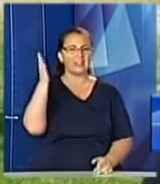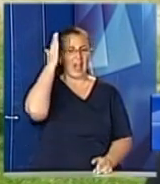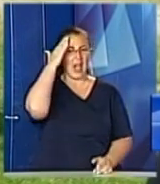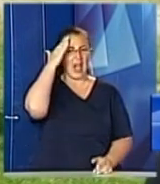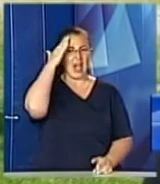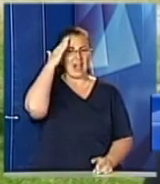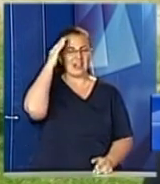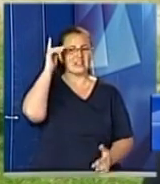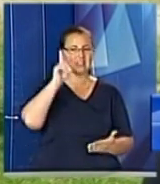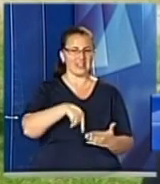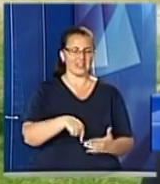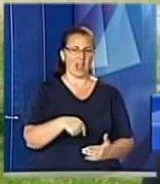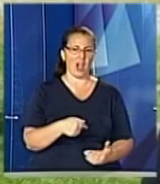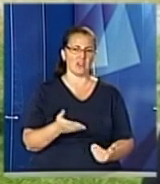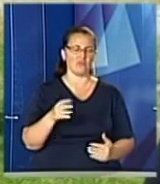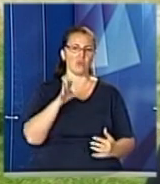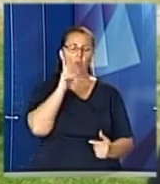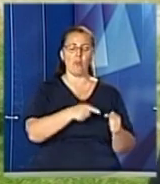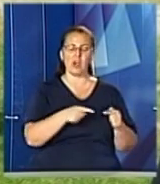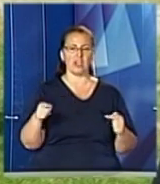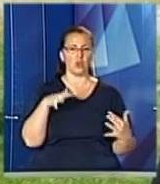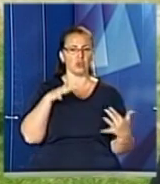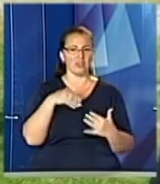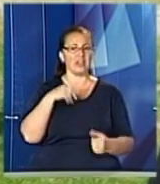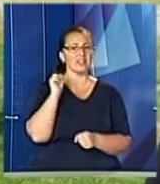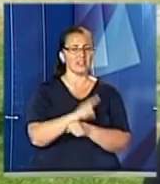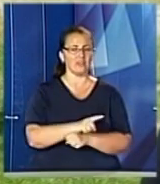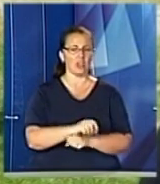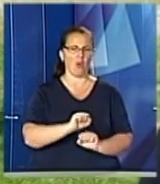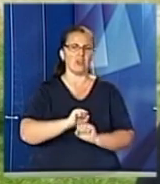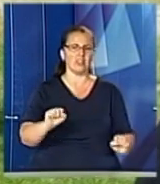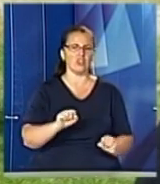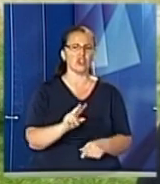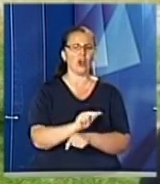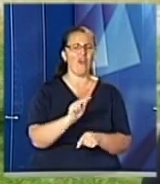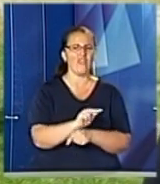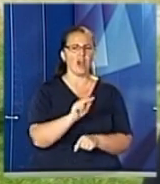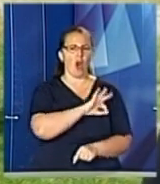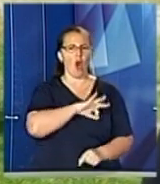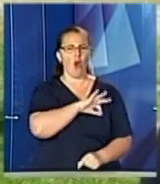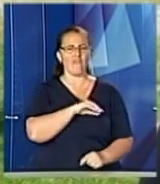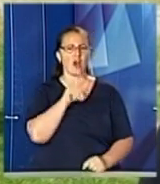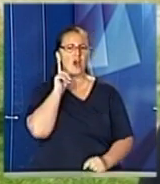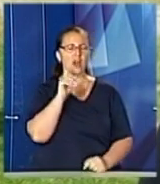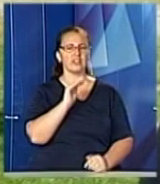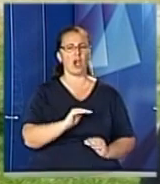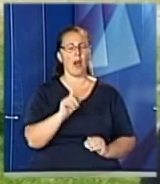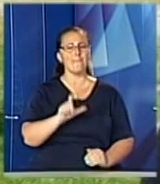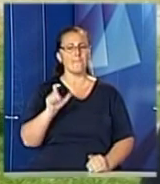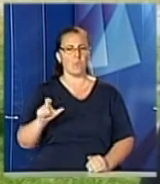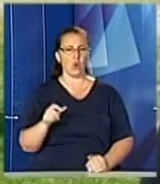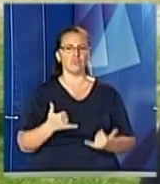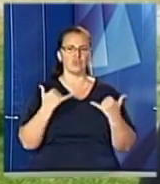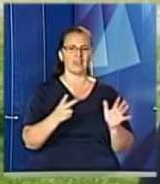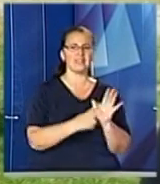-1950 років. Наше завдання – патріотичне виховання молоді. І ось даний фестиваль, призначений 75-й річниці